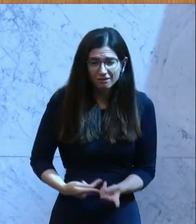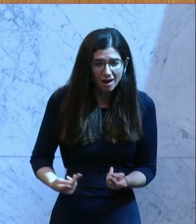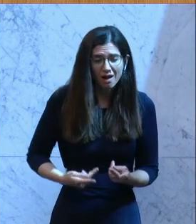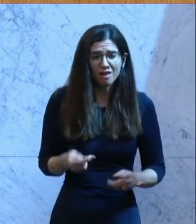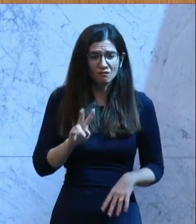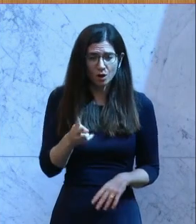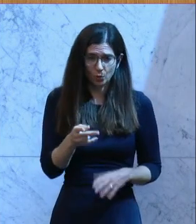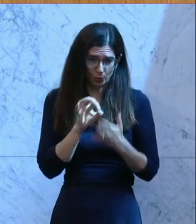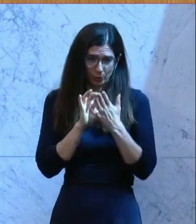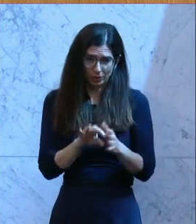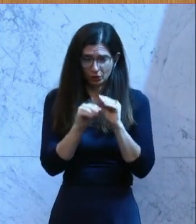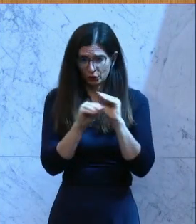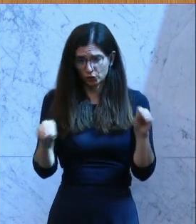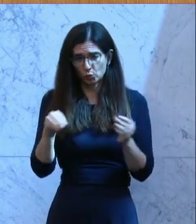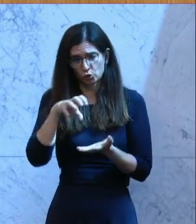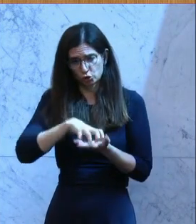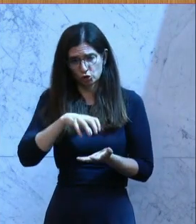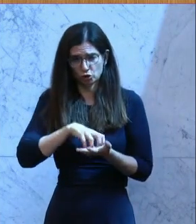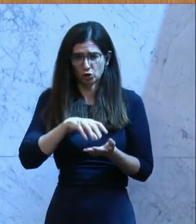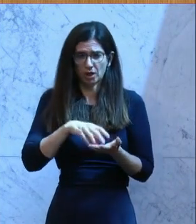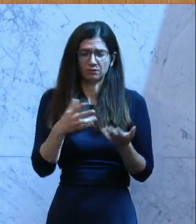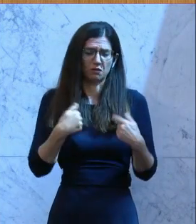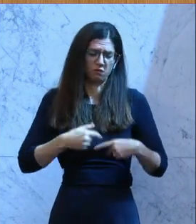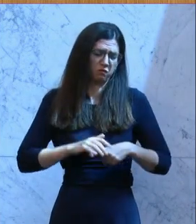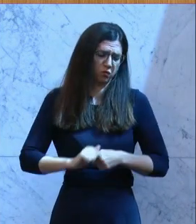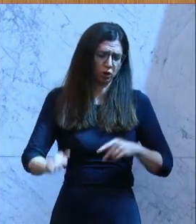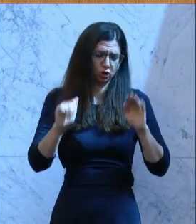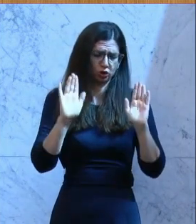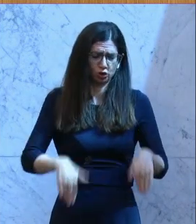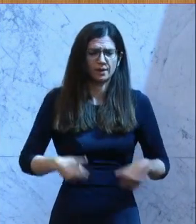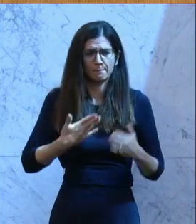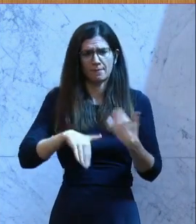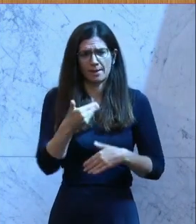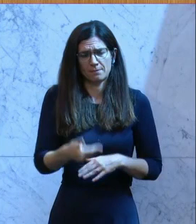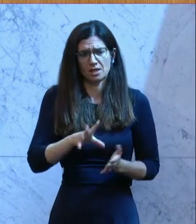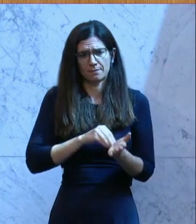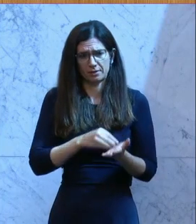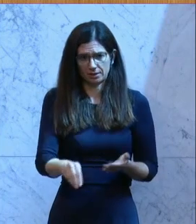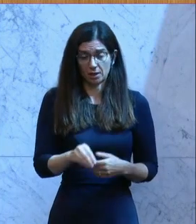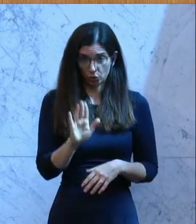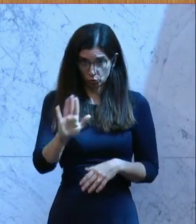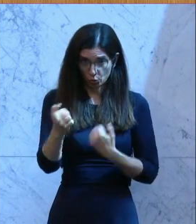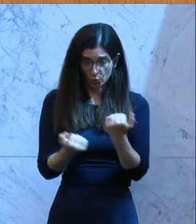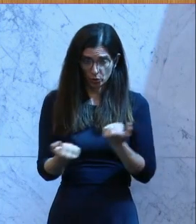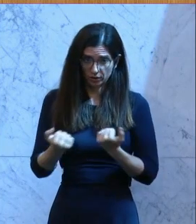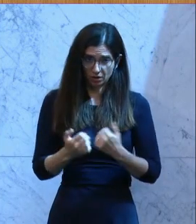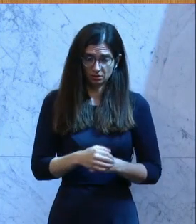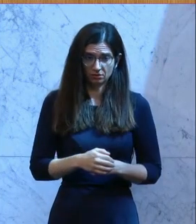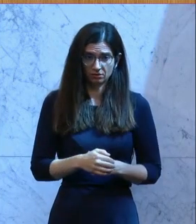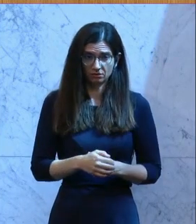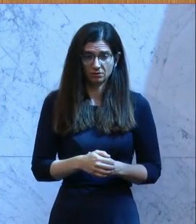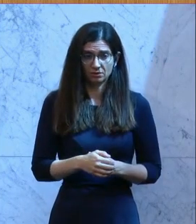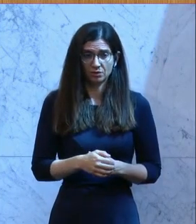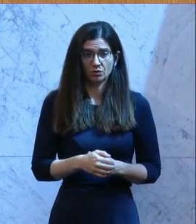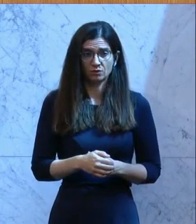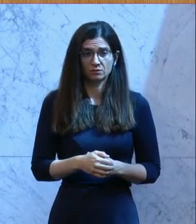Weil das betrifft nur die Städte. Und das ist Ihnen Wurscht, dass die mehr Miete zahlen. Das war Ihre Politik. Und dann reden